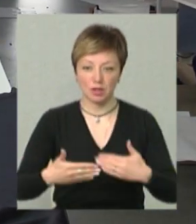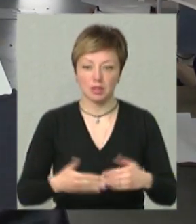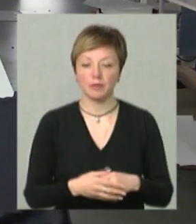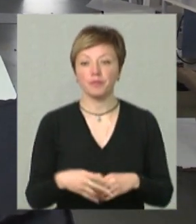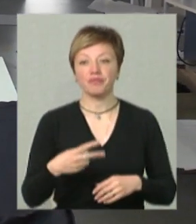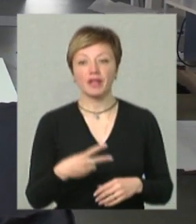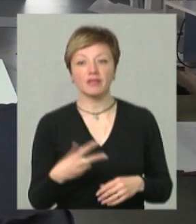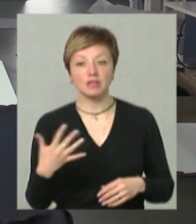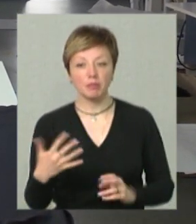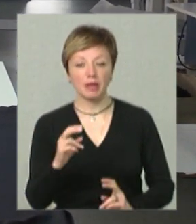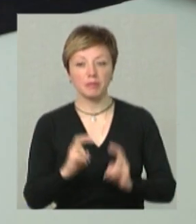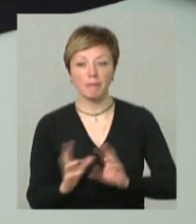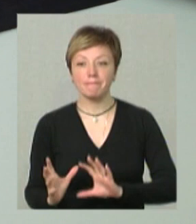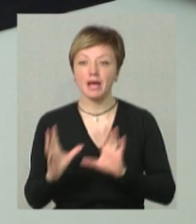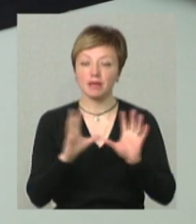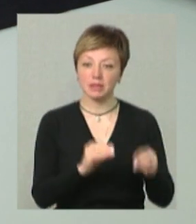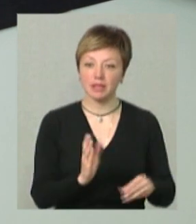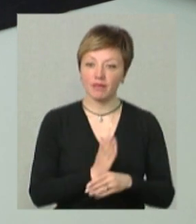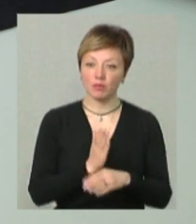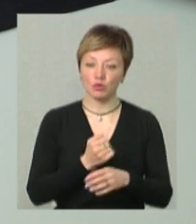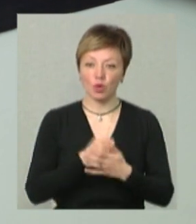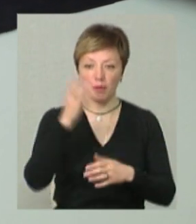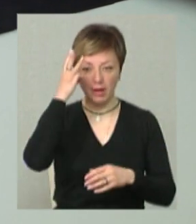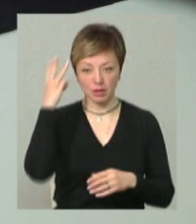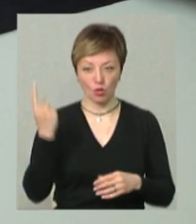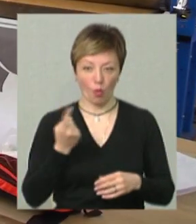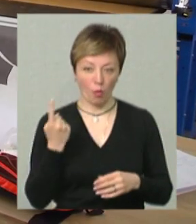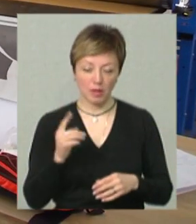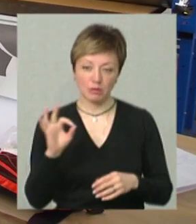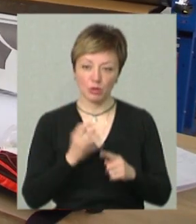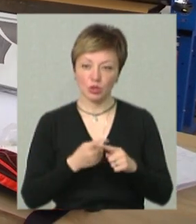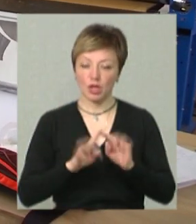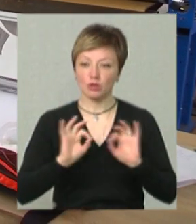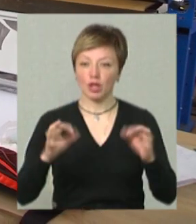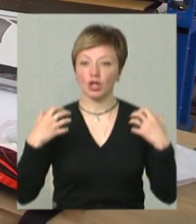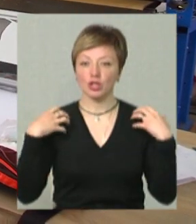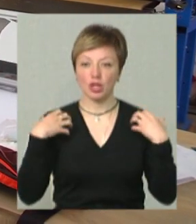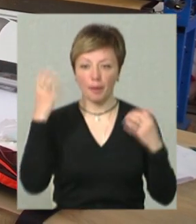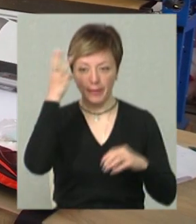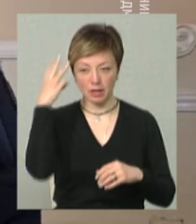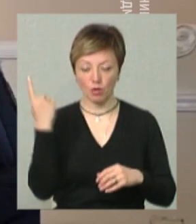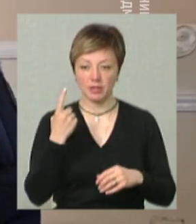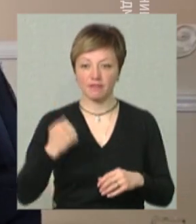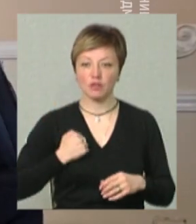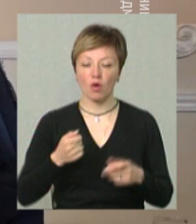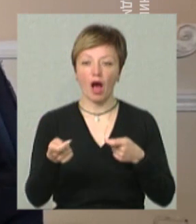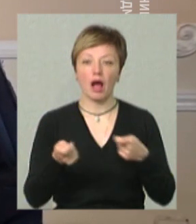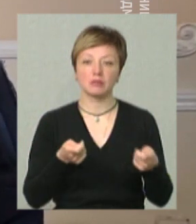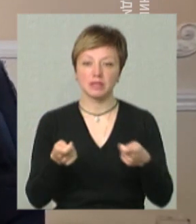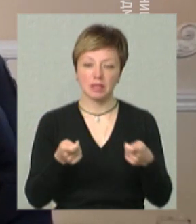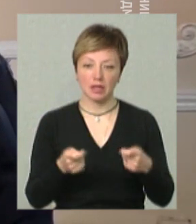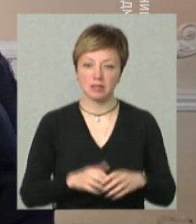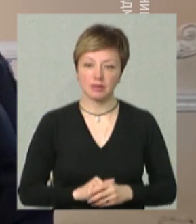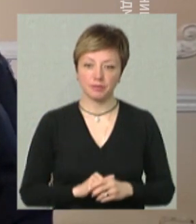25 підприємств перемістили виробництво до Хмельницької області. Про це розповів начальник Хмельницької обласної військової адміністрації